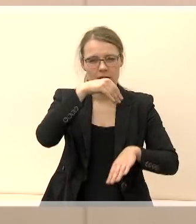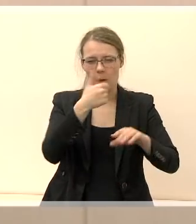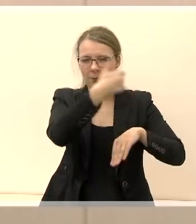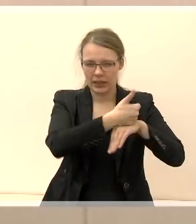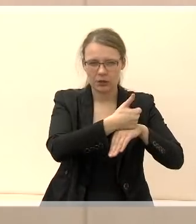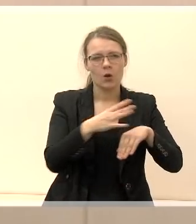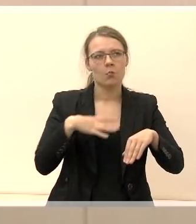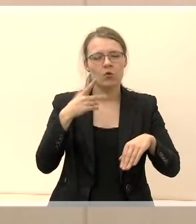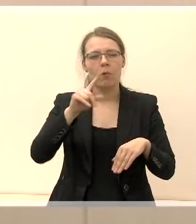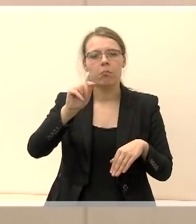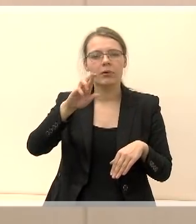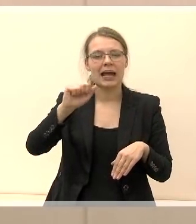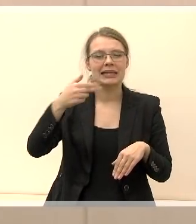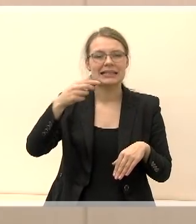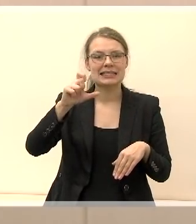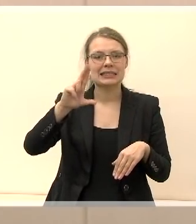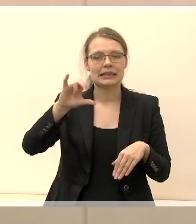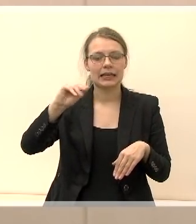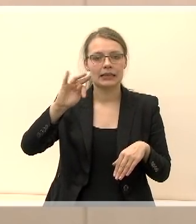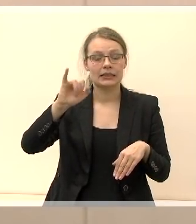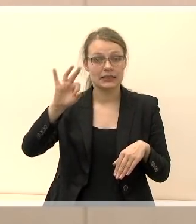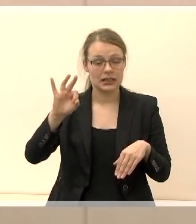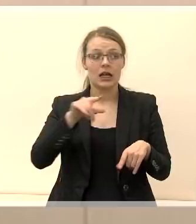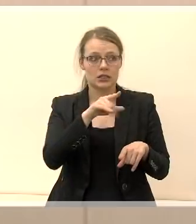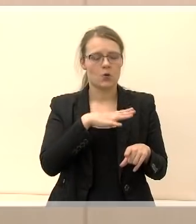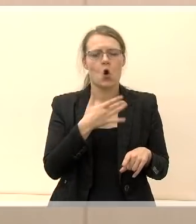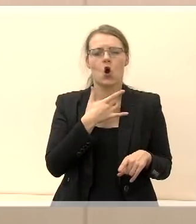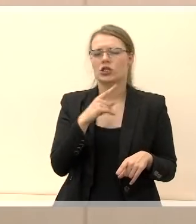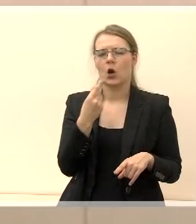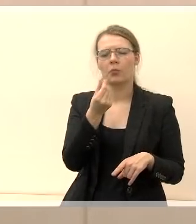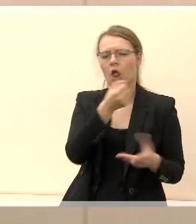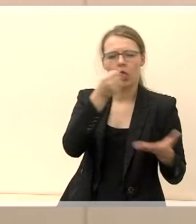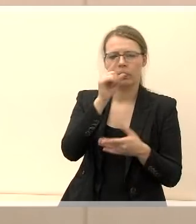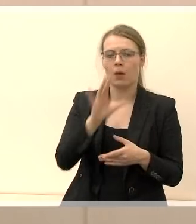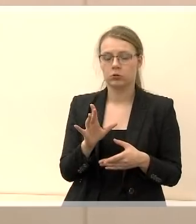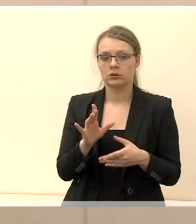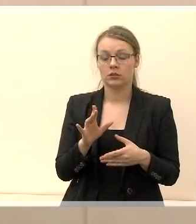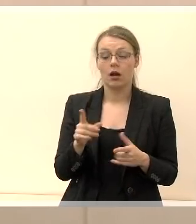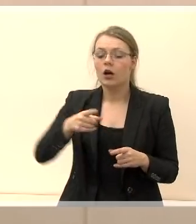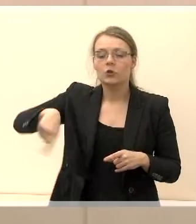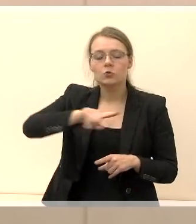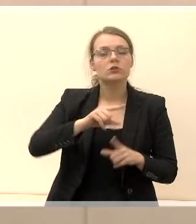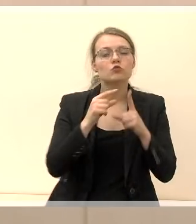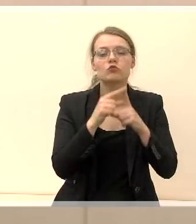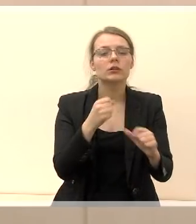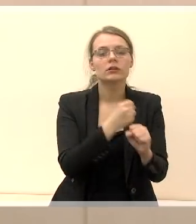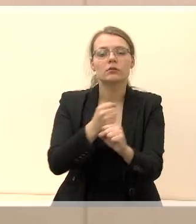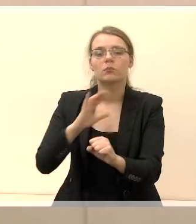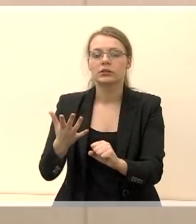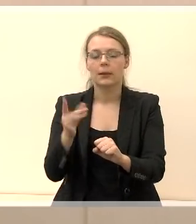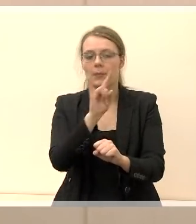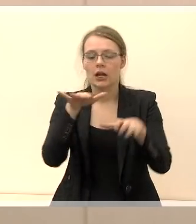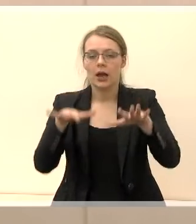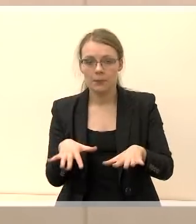gerbiamas pranskietis buvo grasinės, kad negausime. Kaip žadate dirbti Marijam Poliečiams ir kaimiškų seninių gyventojams?